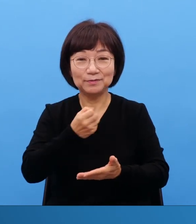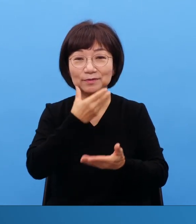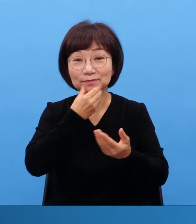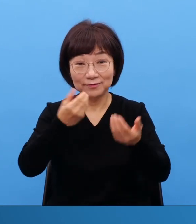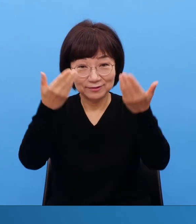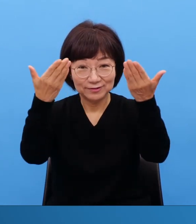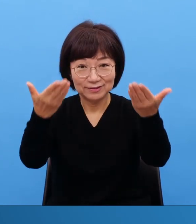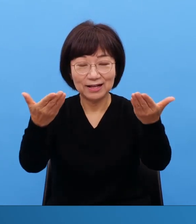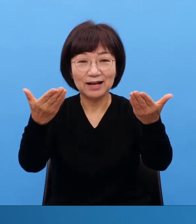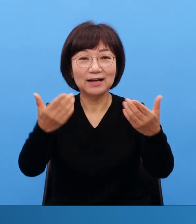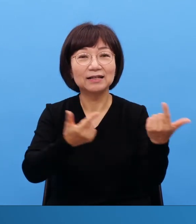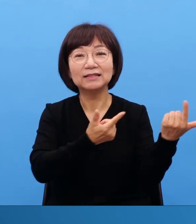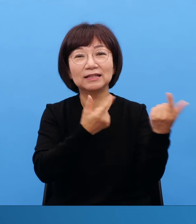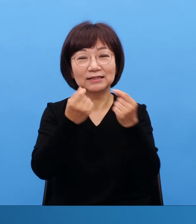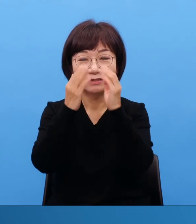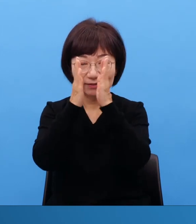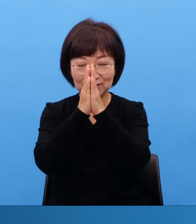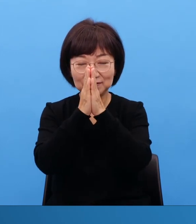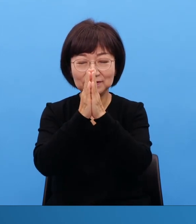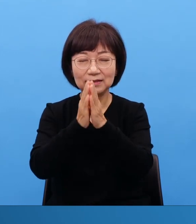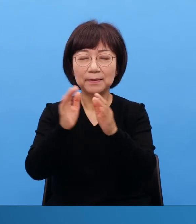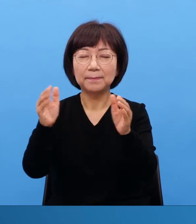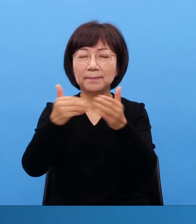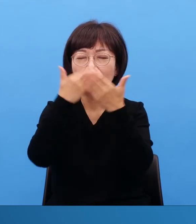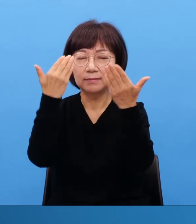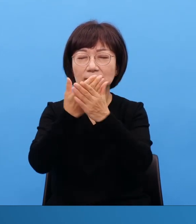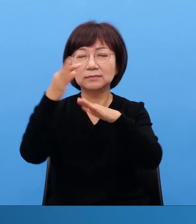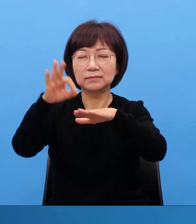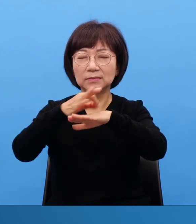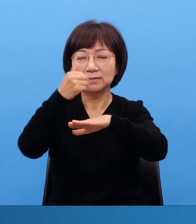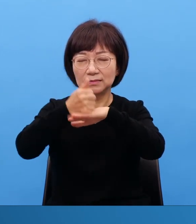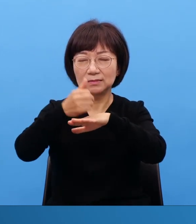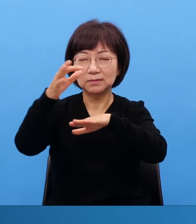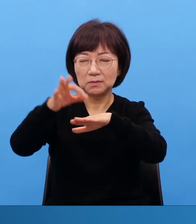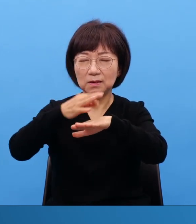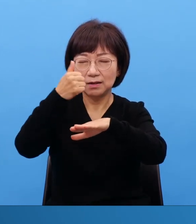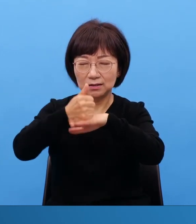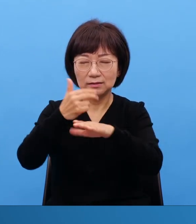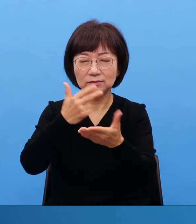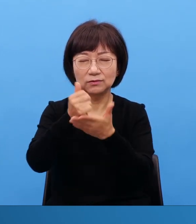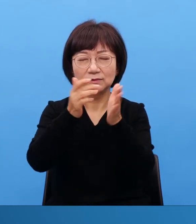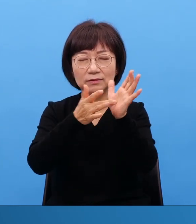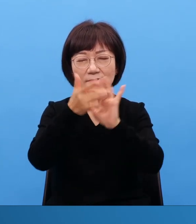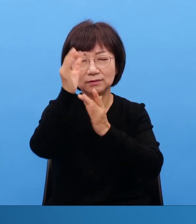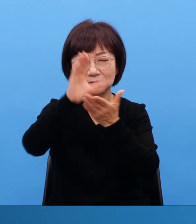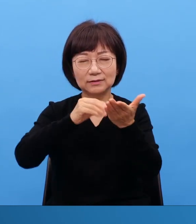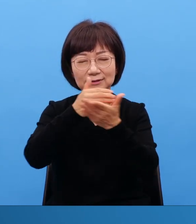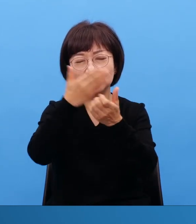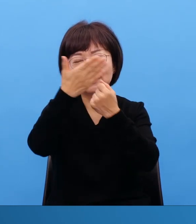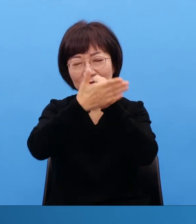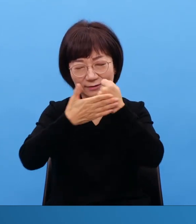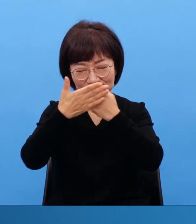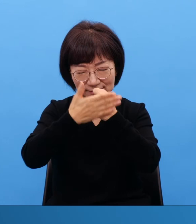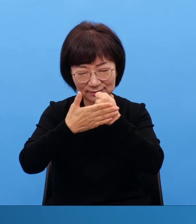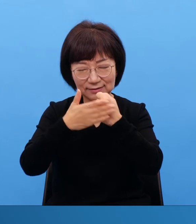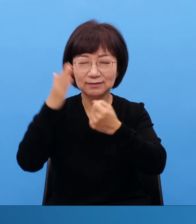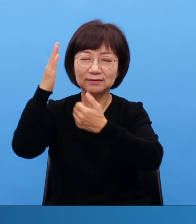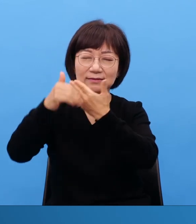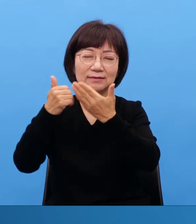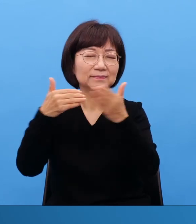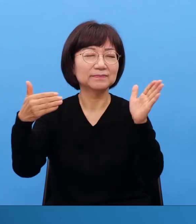만앙의 왕 되신 주 예수 그리스도의 은혜와 하나님의 무한하신